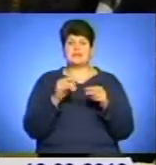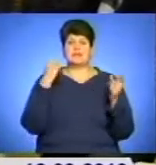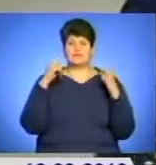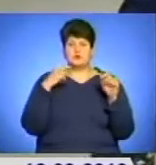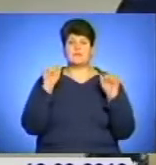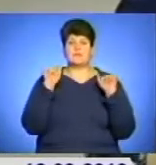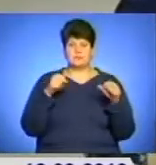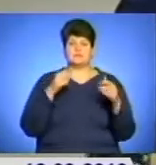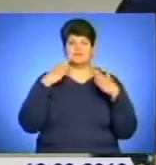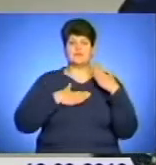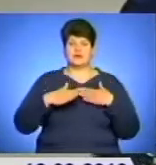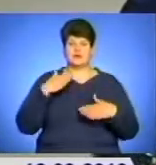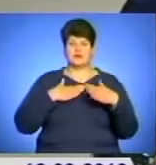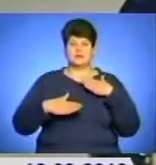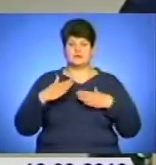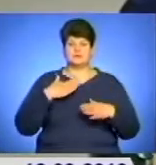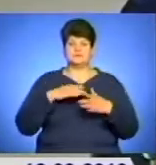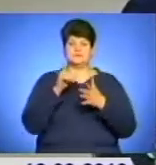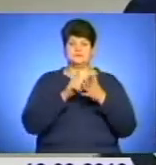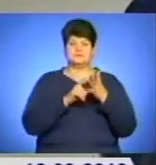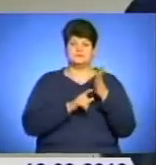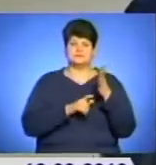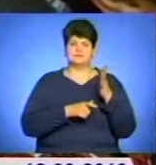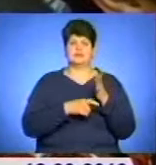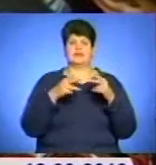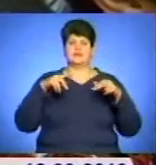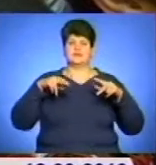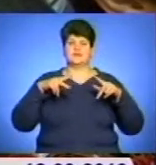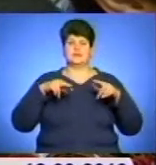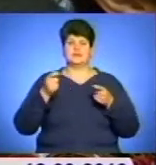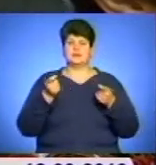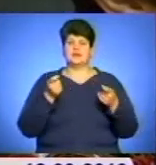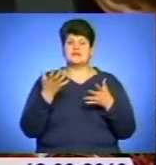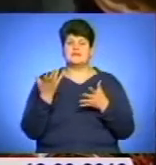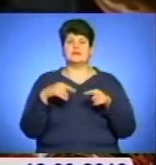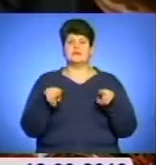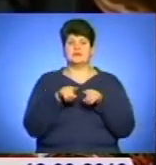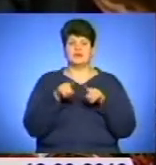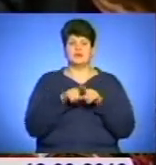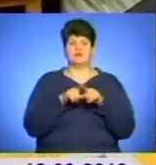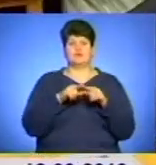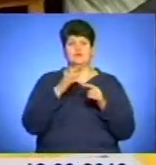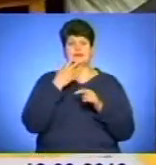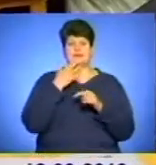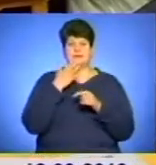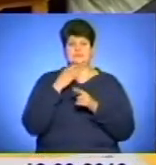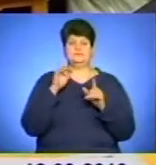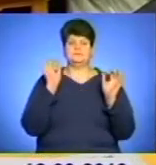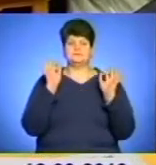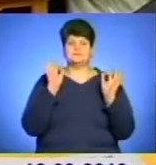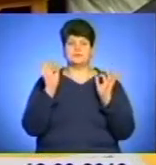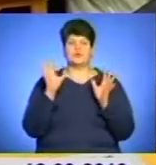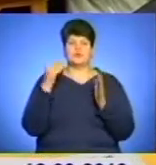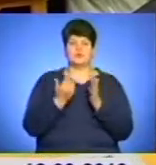здатна потішити ліричними текстами, танцювальними ритмами і відповідно приємними фольклорними мотивами. До нового альбому